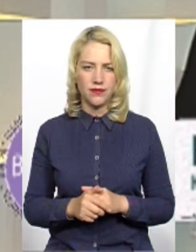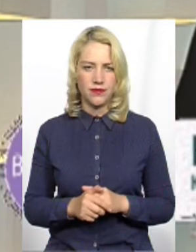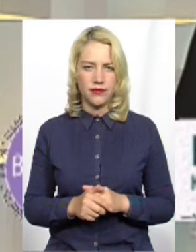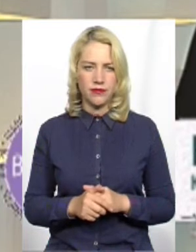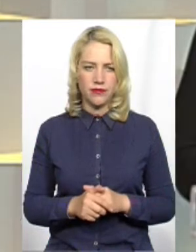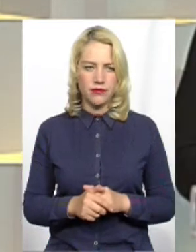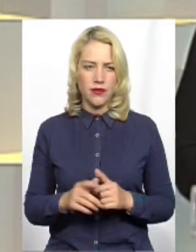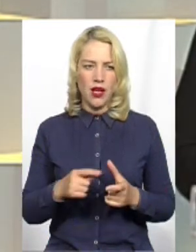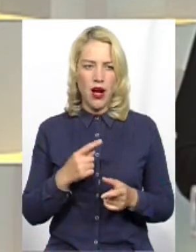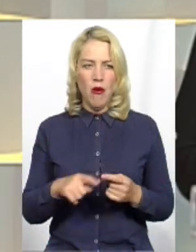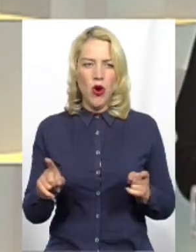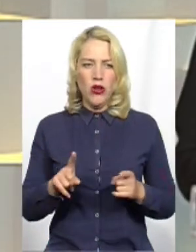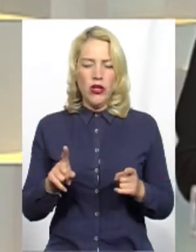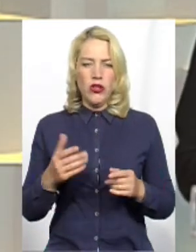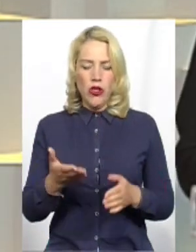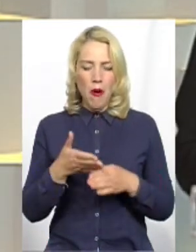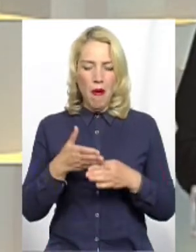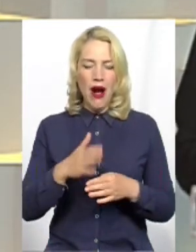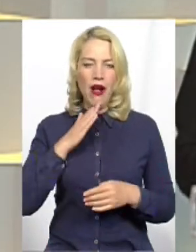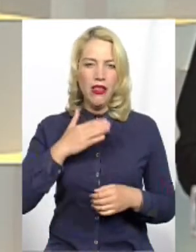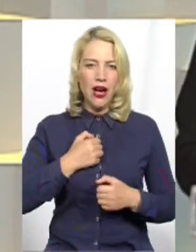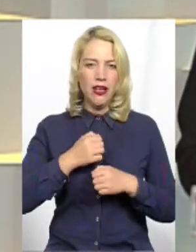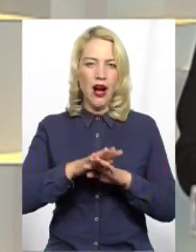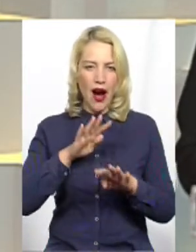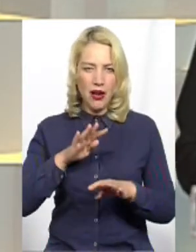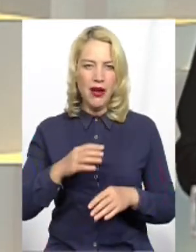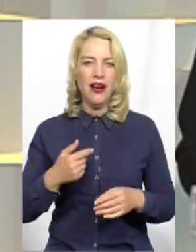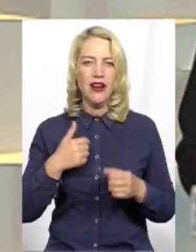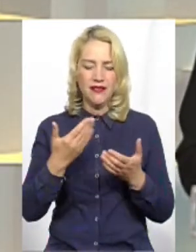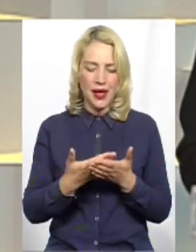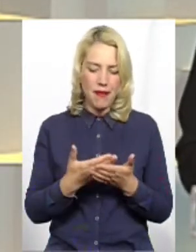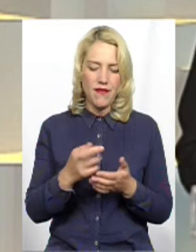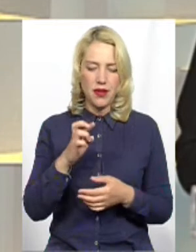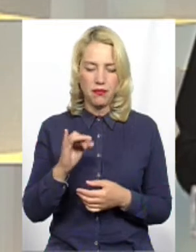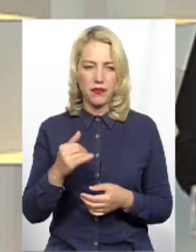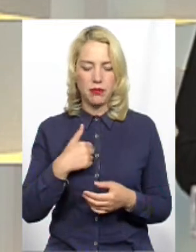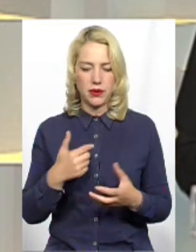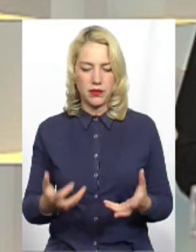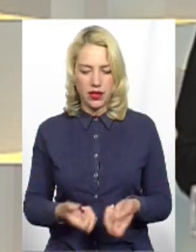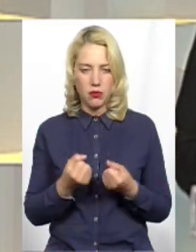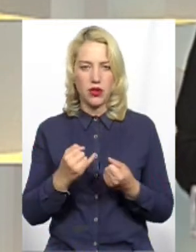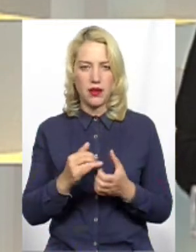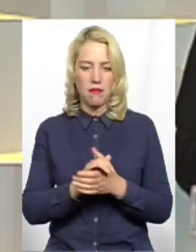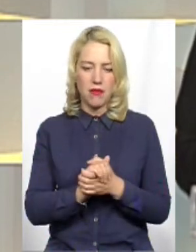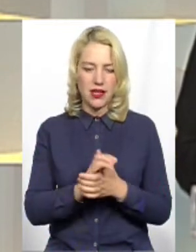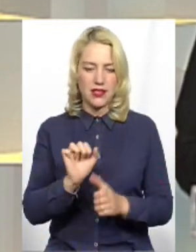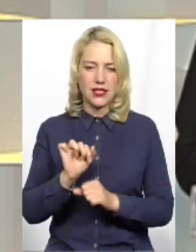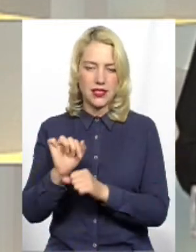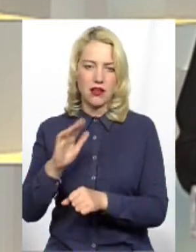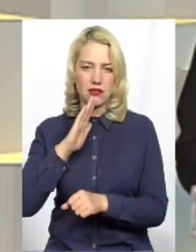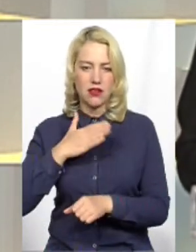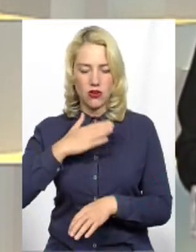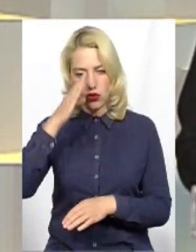або щось такому, що допомагає нашій армії, то, напевне, ми підтримували і мир, і захист нашої батьківщини.